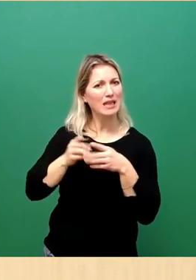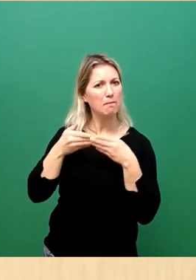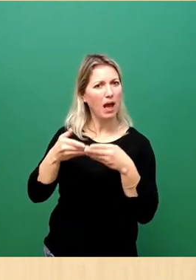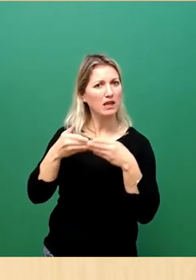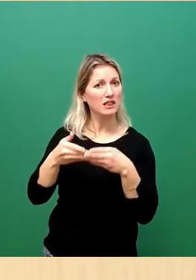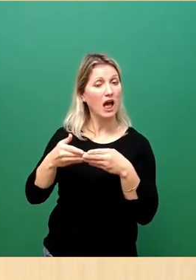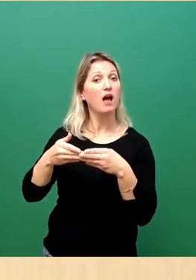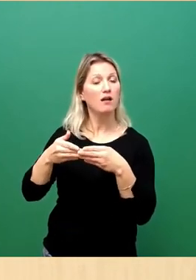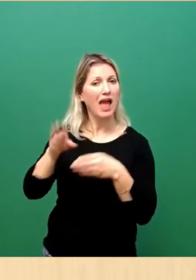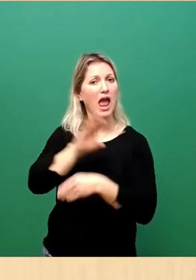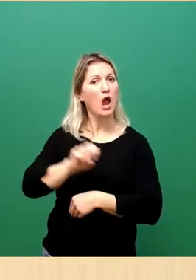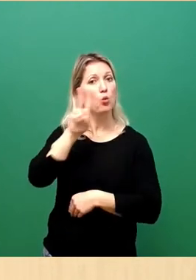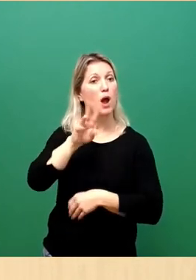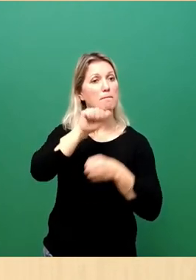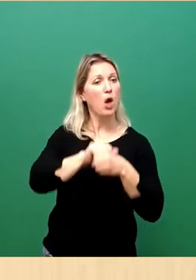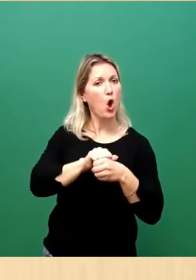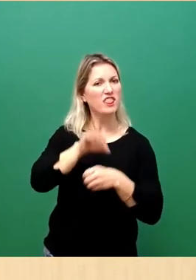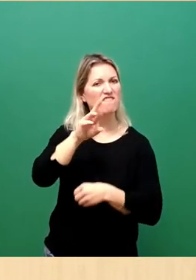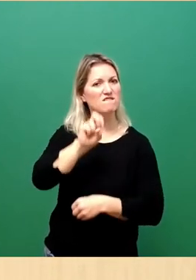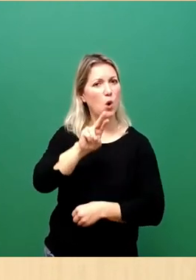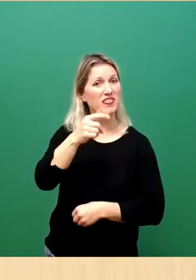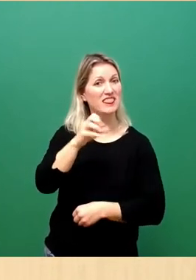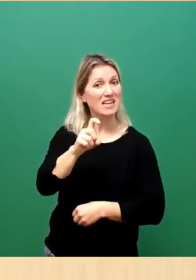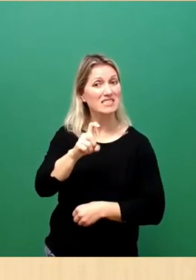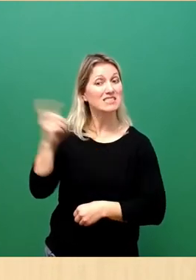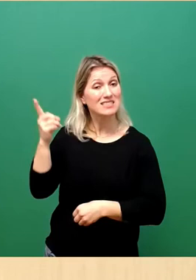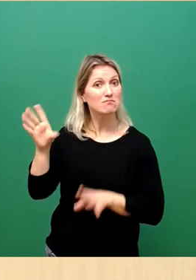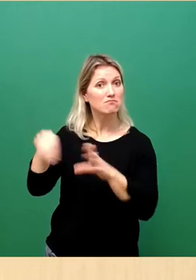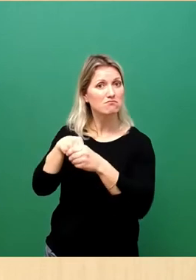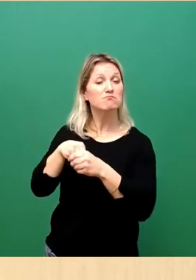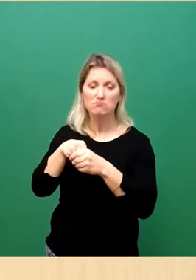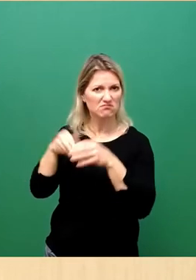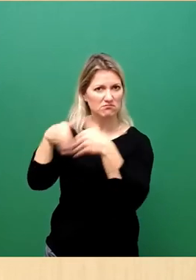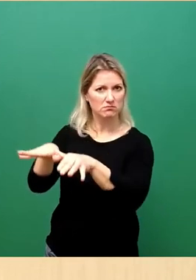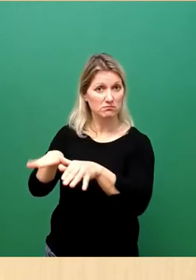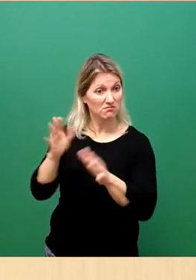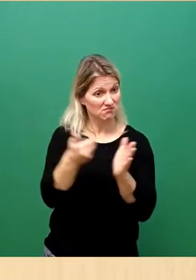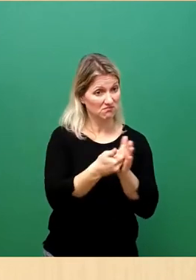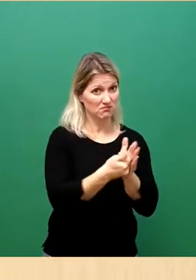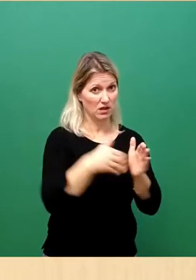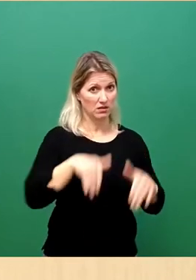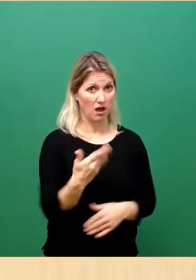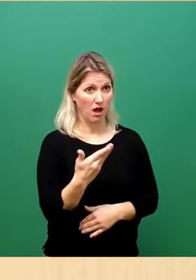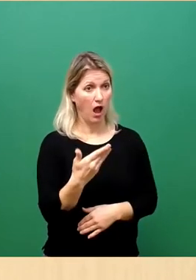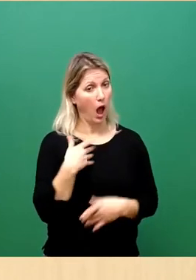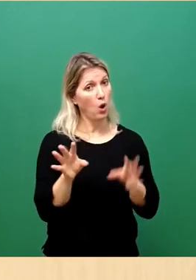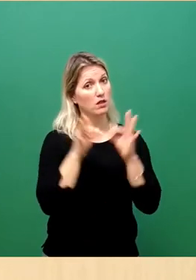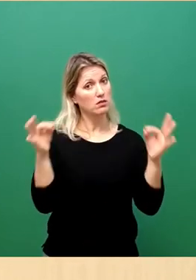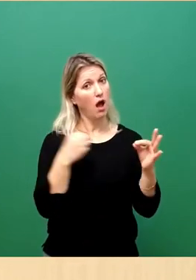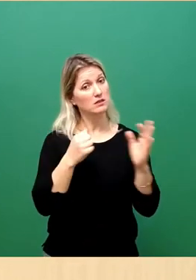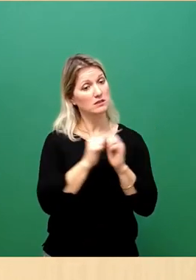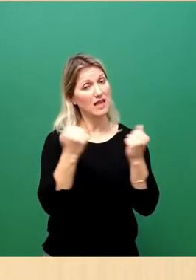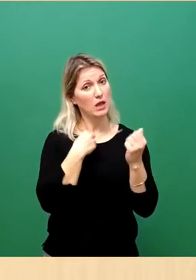der EU-Behörde, sind bekannt. Sie sind nachgewiesen. Und wenn Sie die Tagespresse verfolgen, dann sehen Sie,